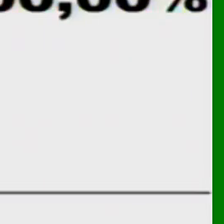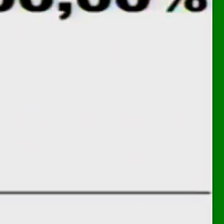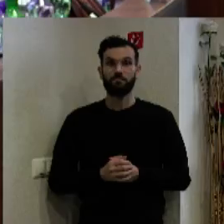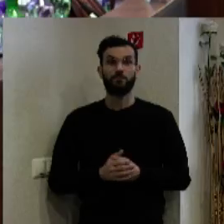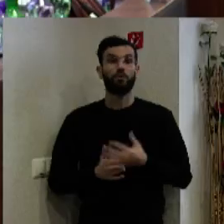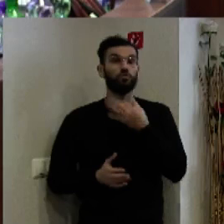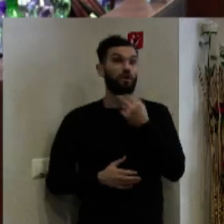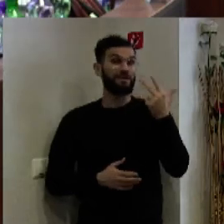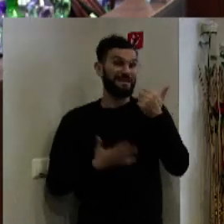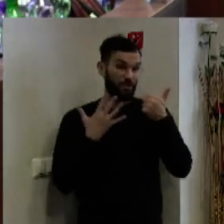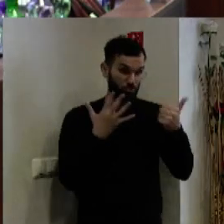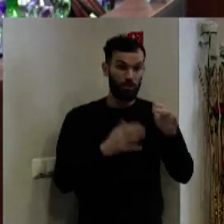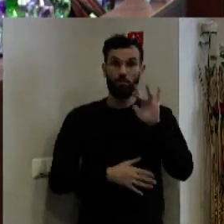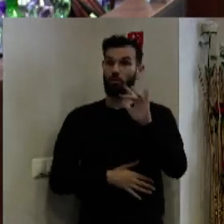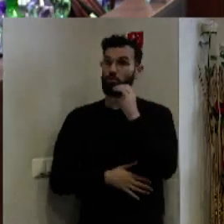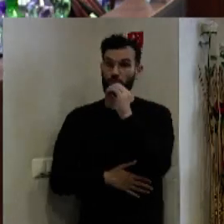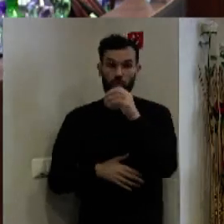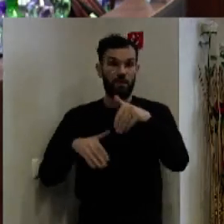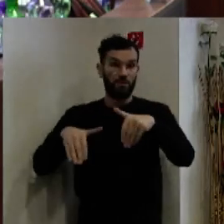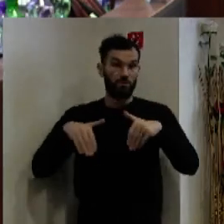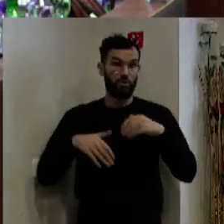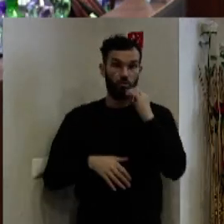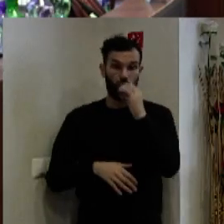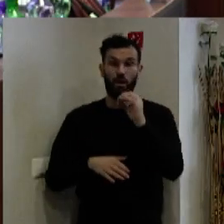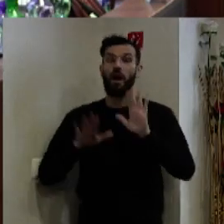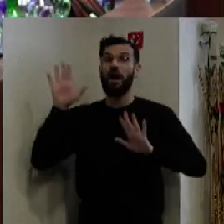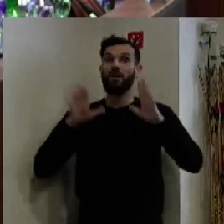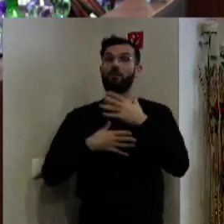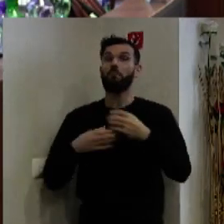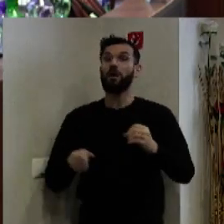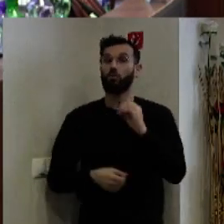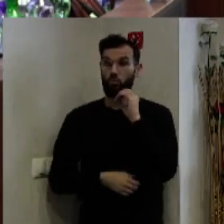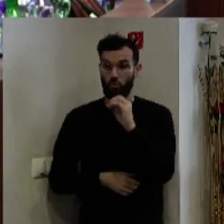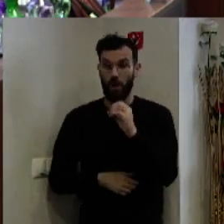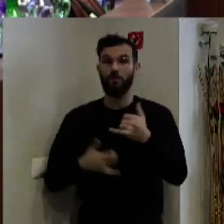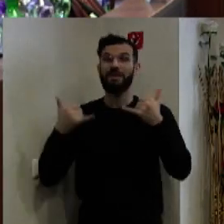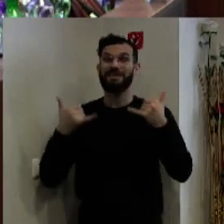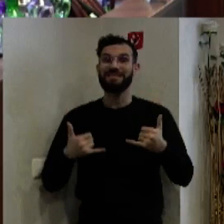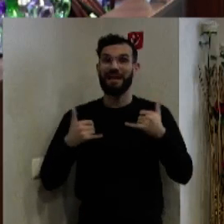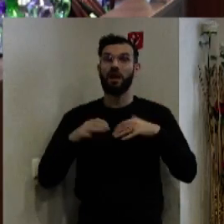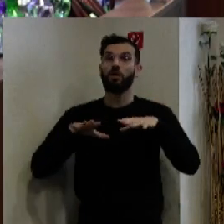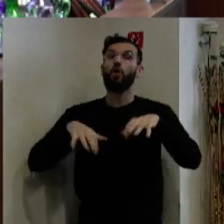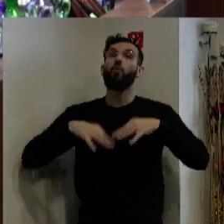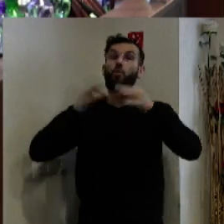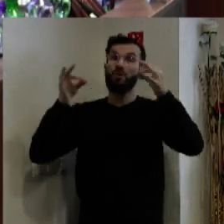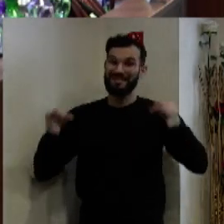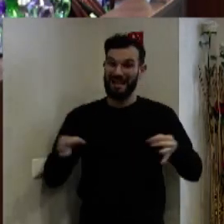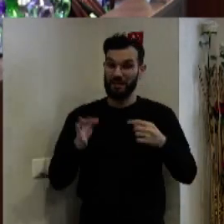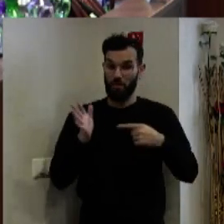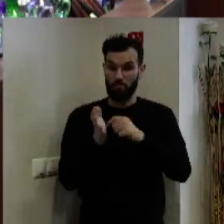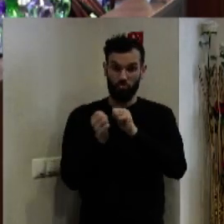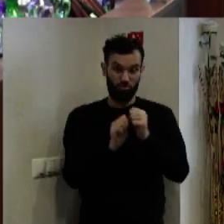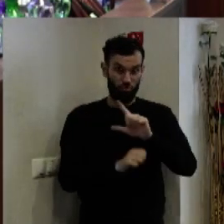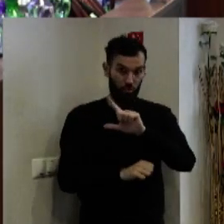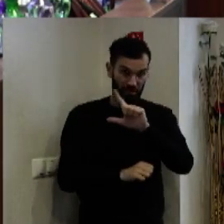Za 36 poslancov, proti 0, zdržalo sa 0, nehlasovalo 0. Konštatujem, že uznesenie k bodu číslo 2 a správu